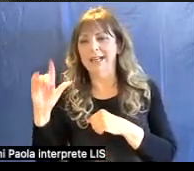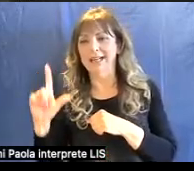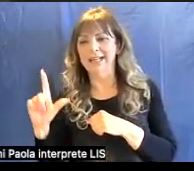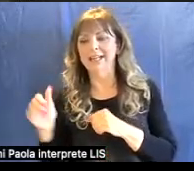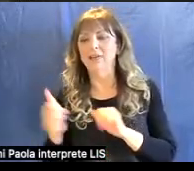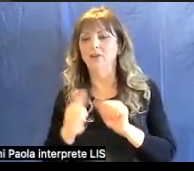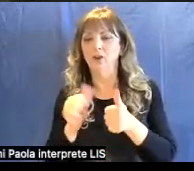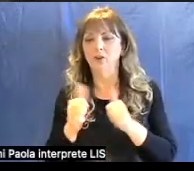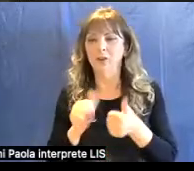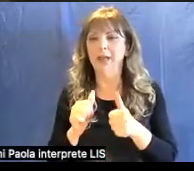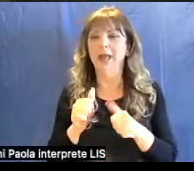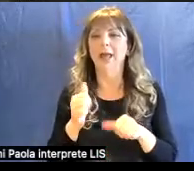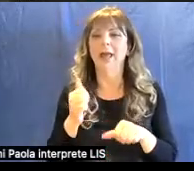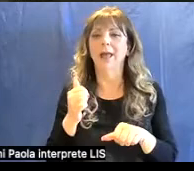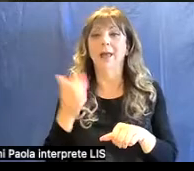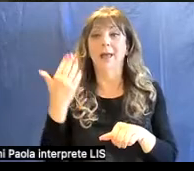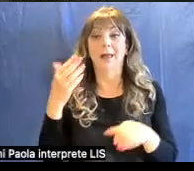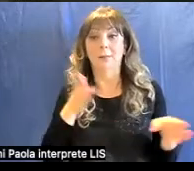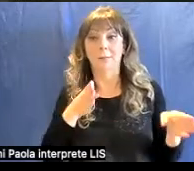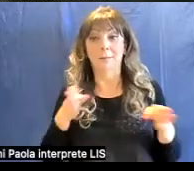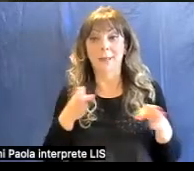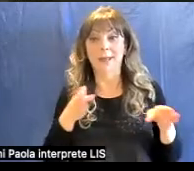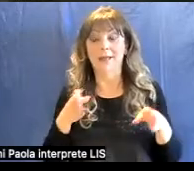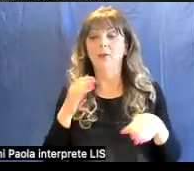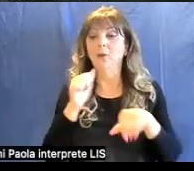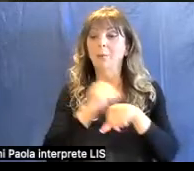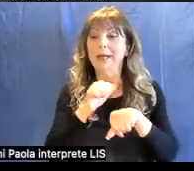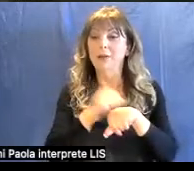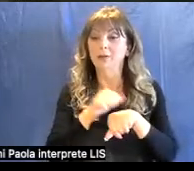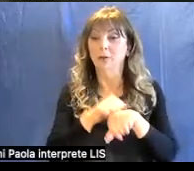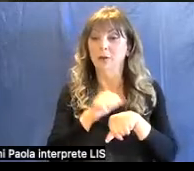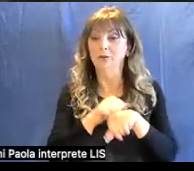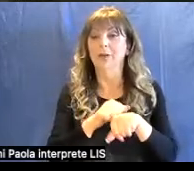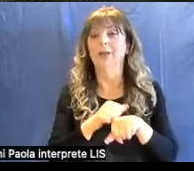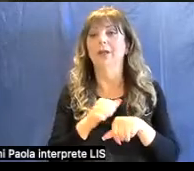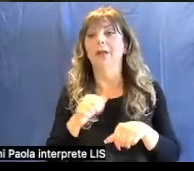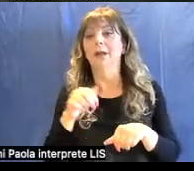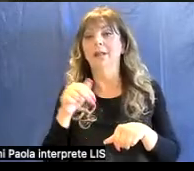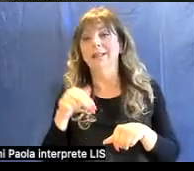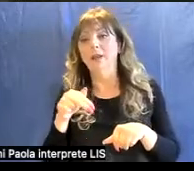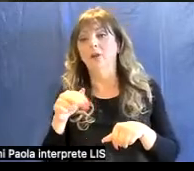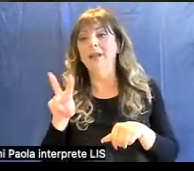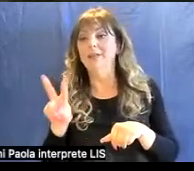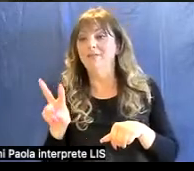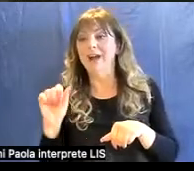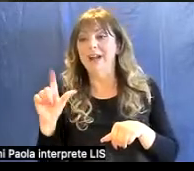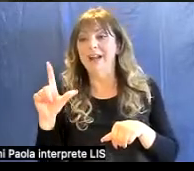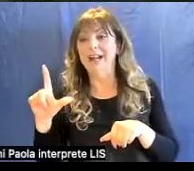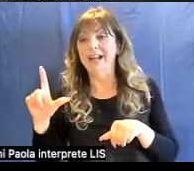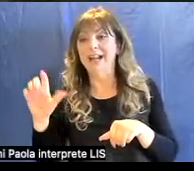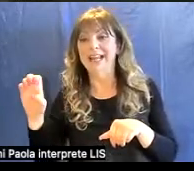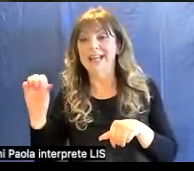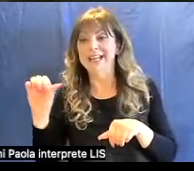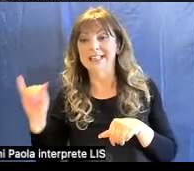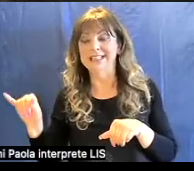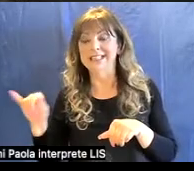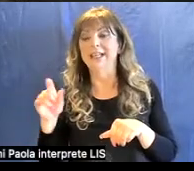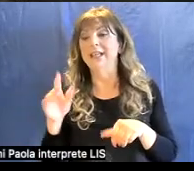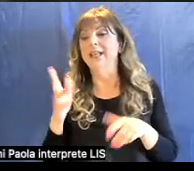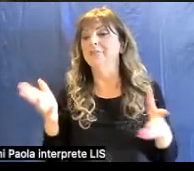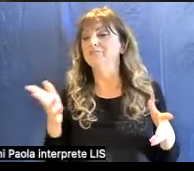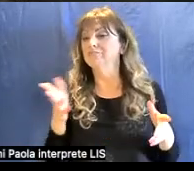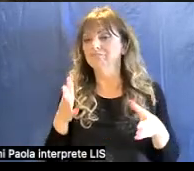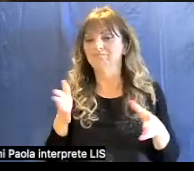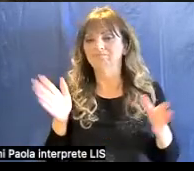paleontologia e Raffaele Niccoli Vallesi, che è curatore del